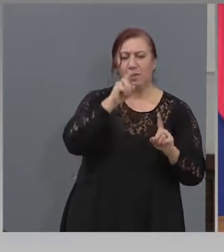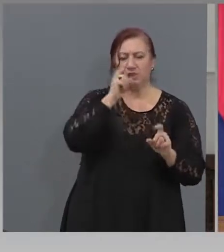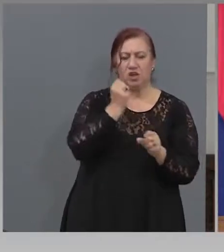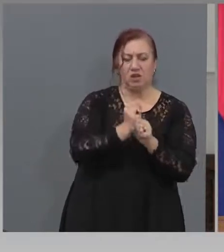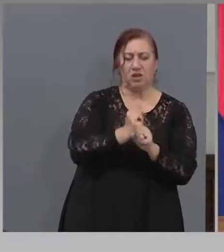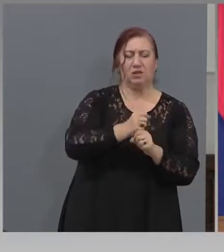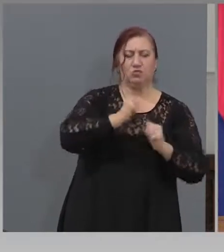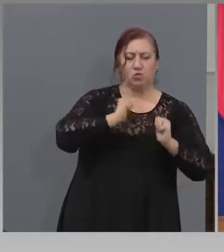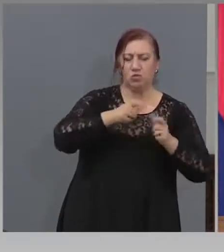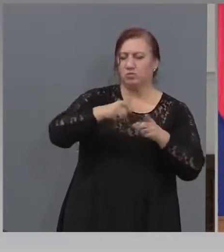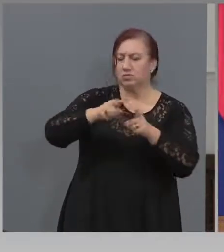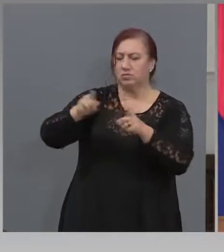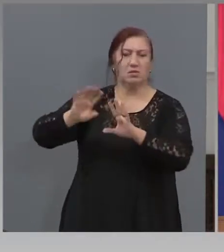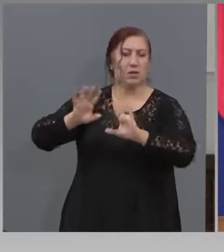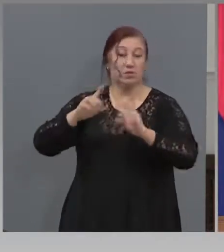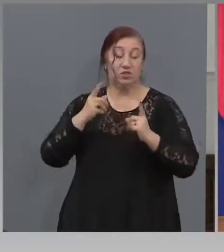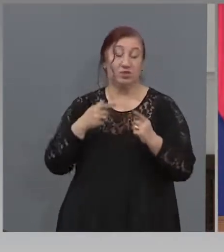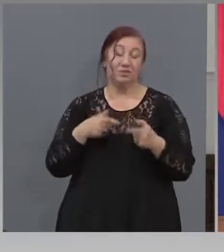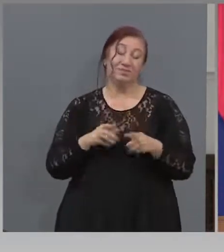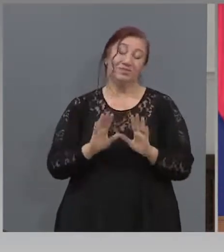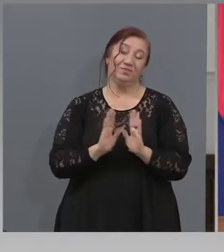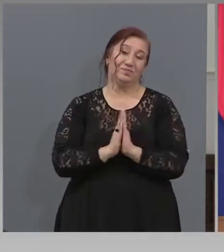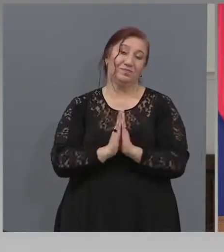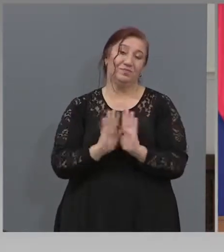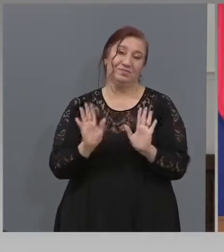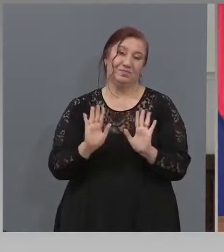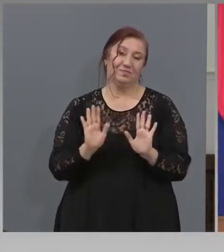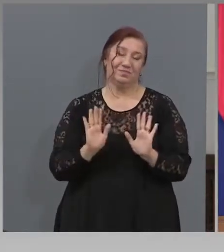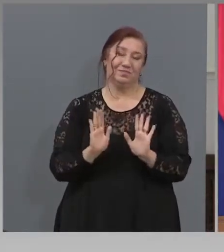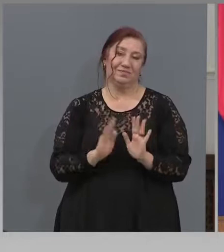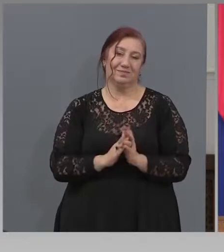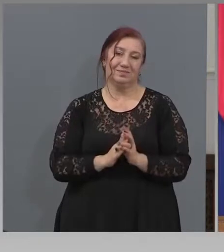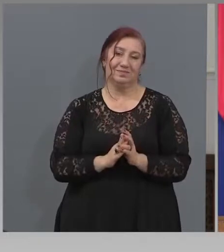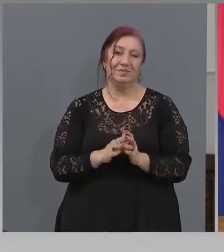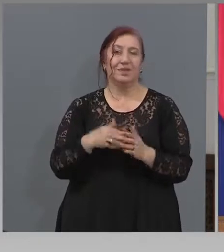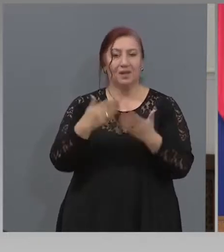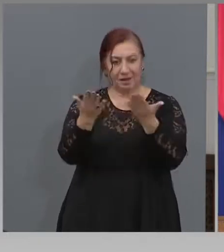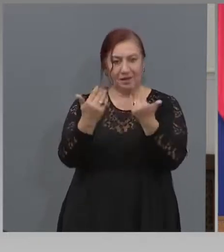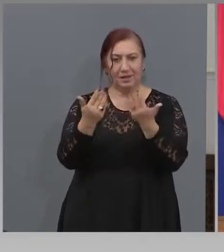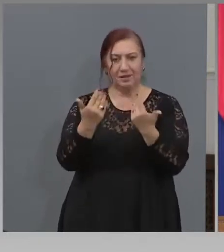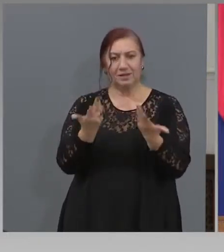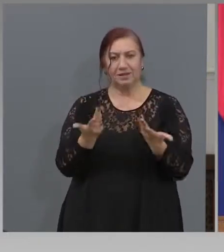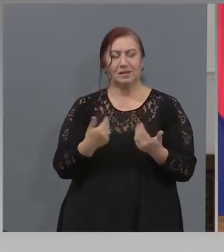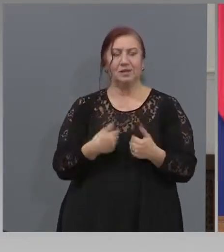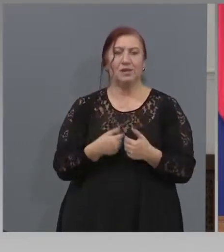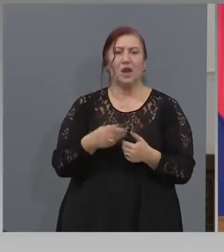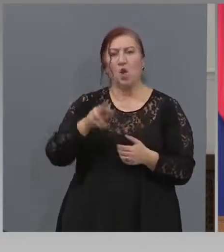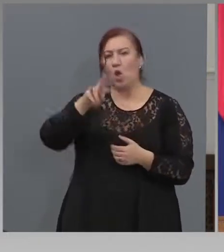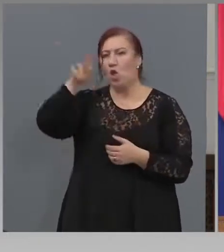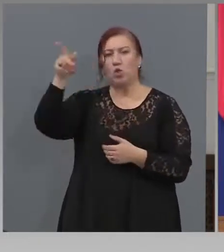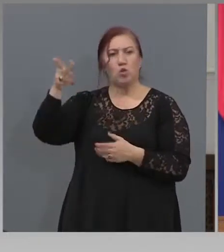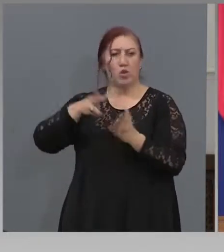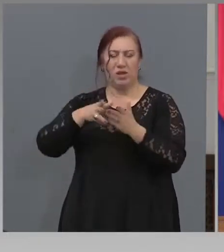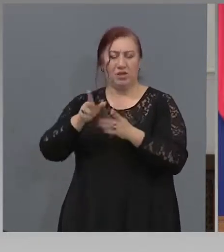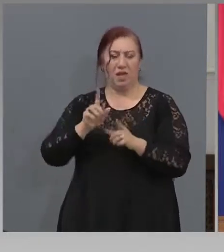Така че, да, другите не управляват и не ги интересува